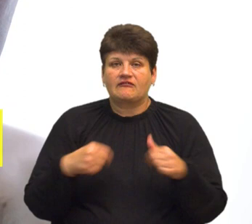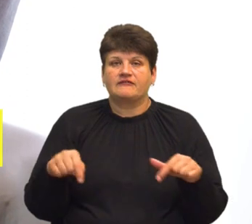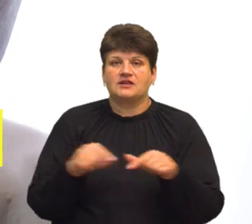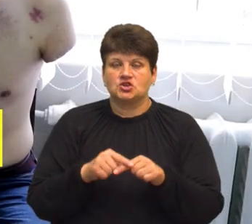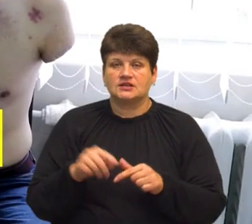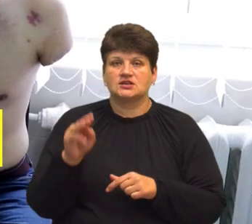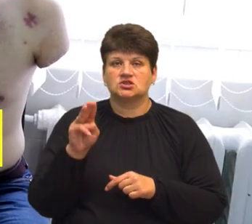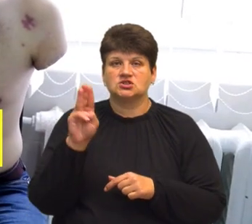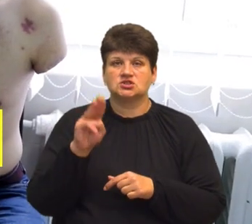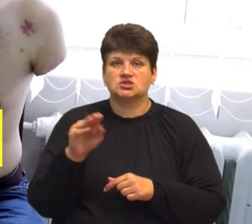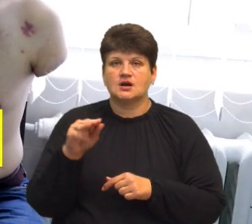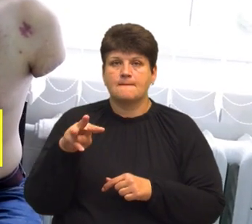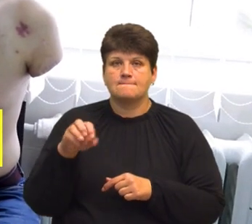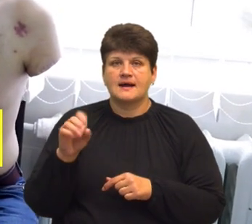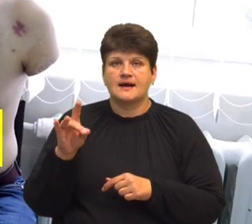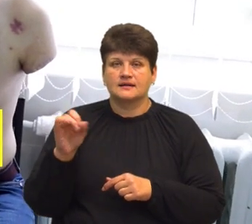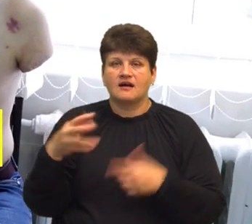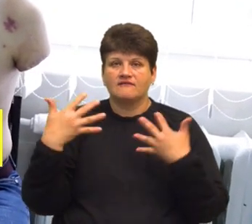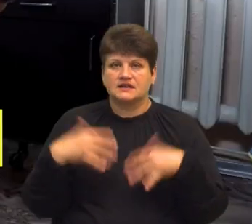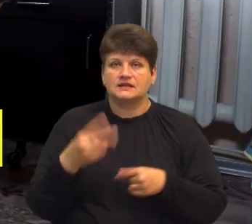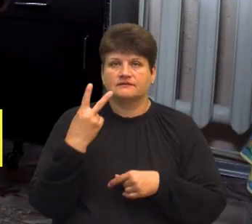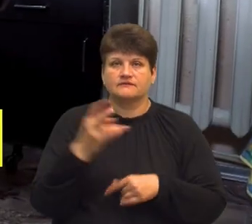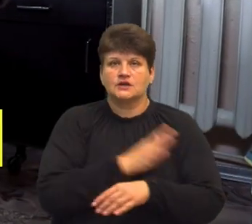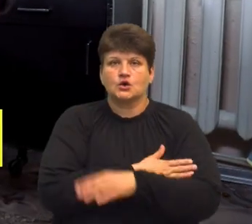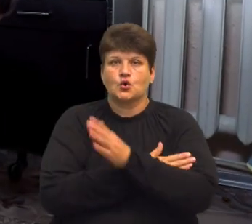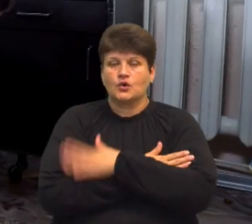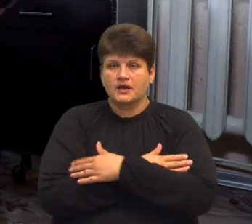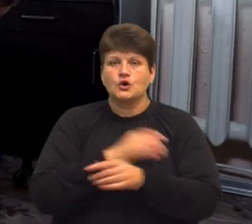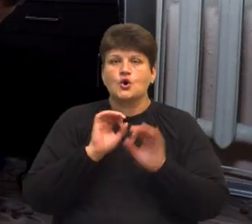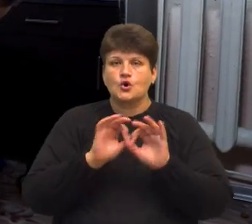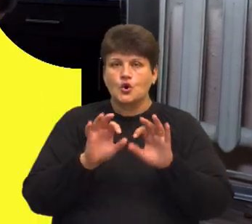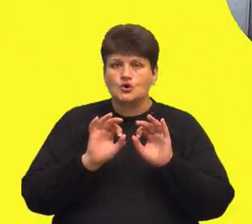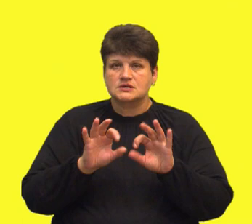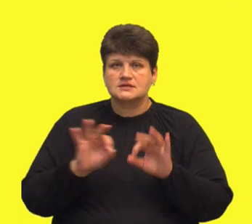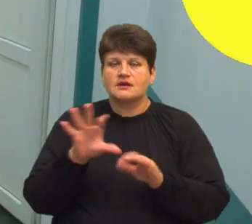Жмеренка на війні втратив обидві роки. Свою історію він розповів Суспільному.